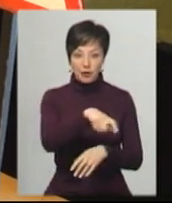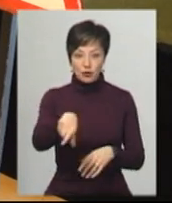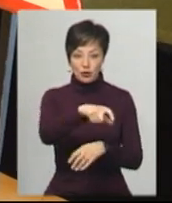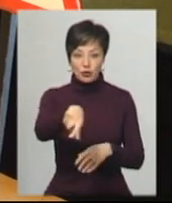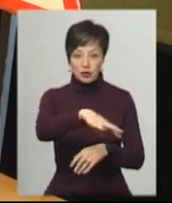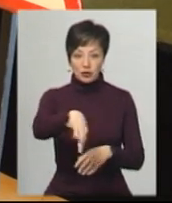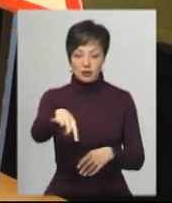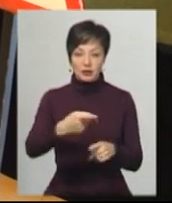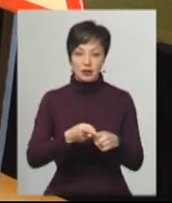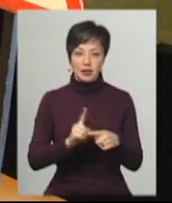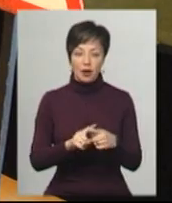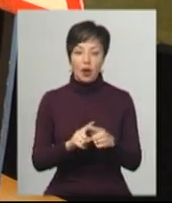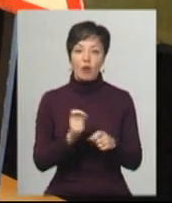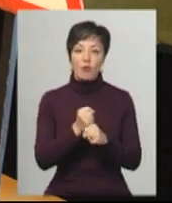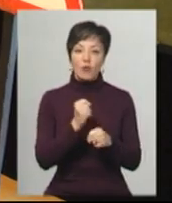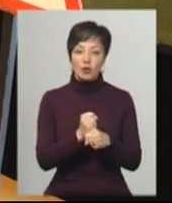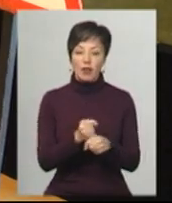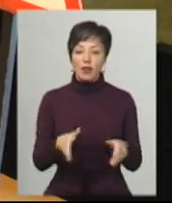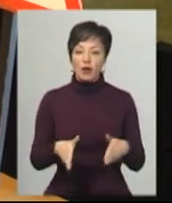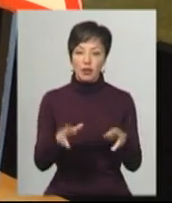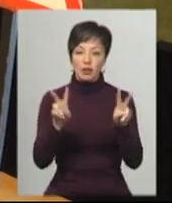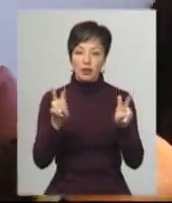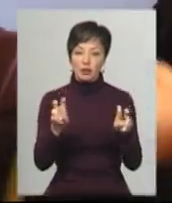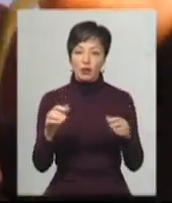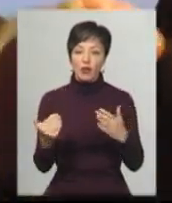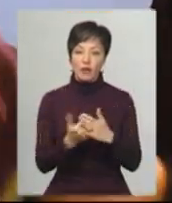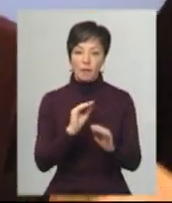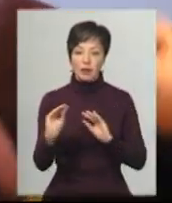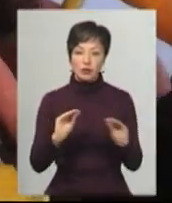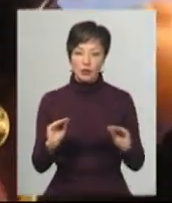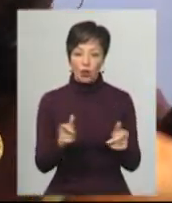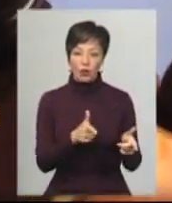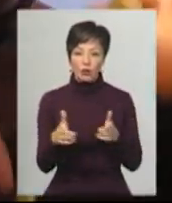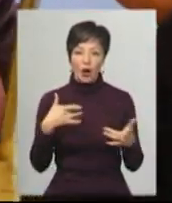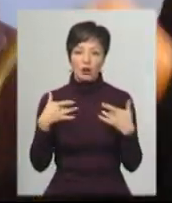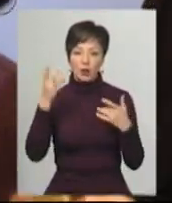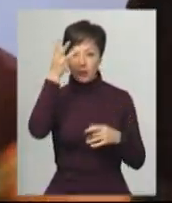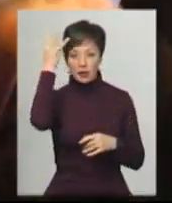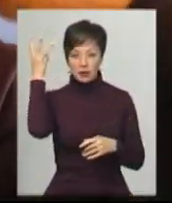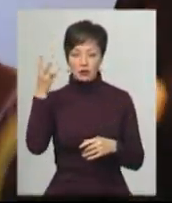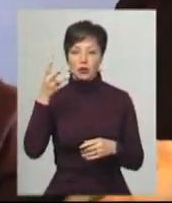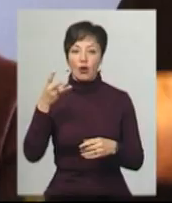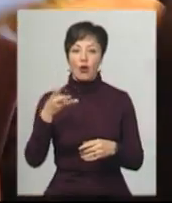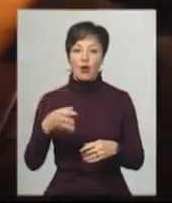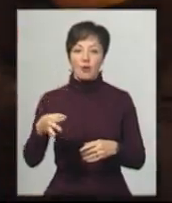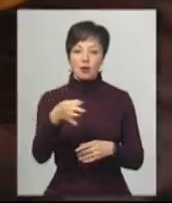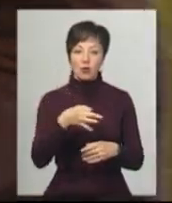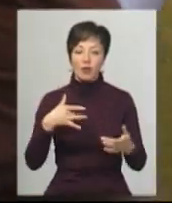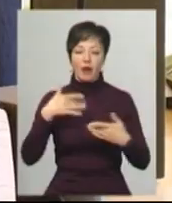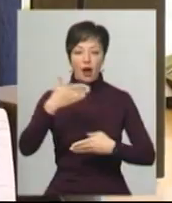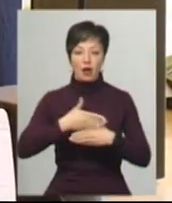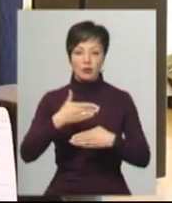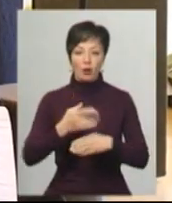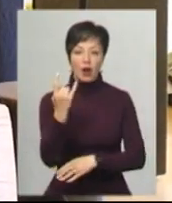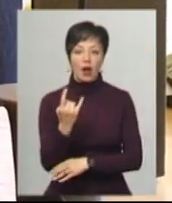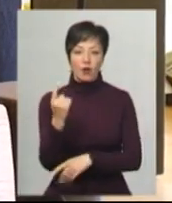Небезпечна проводина дорозі. Таку назву має одна із трьох нових постановок, яку готують актори Хмельницького академічного обласного театру «Ляльок»